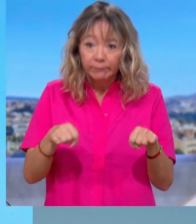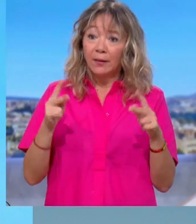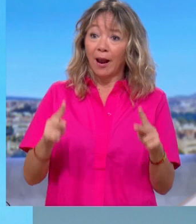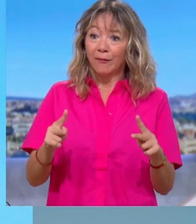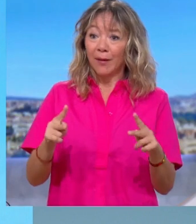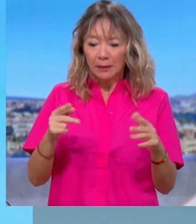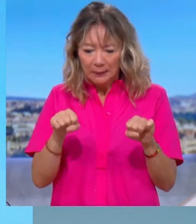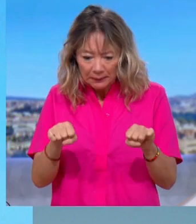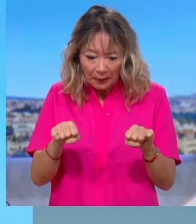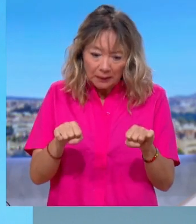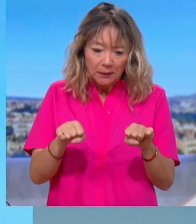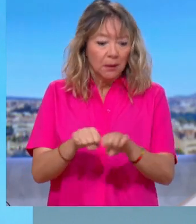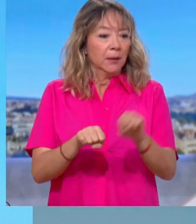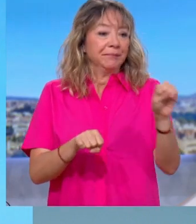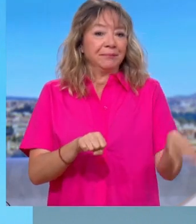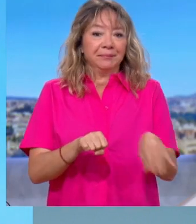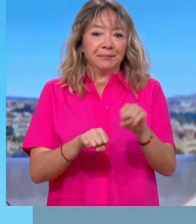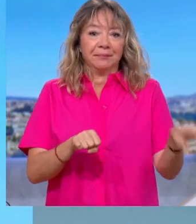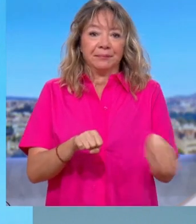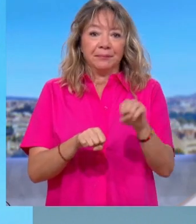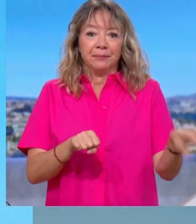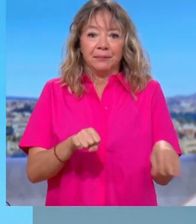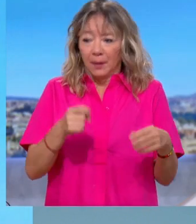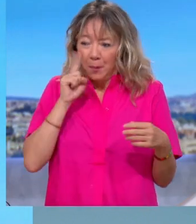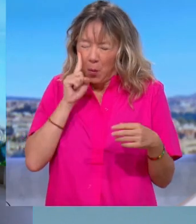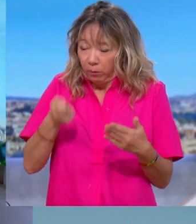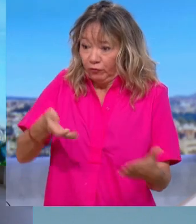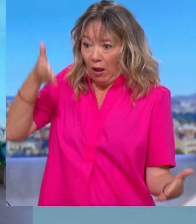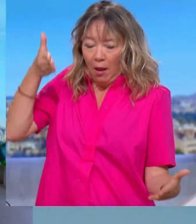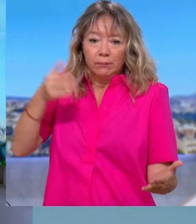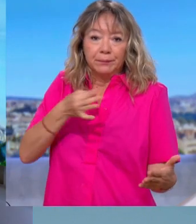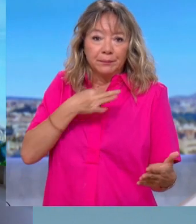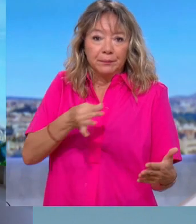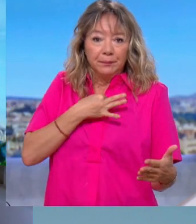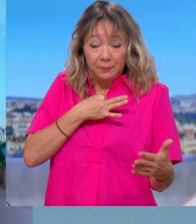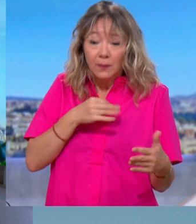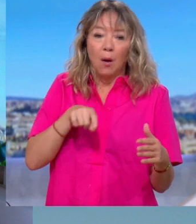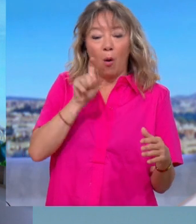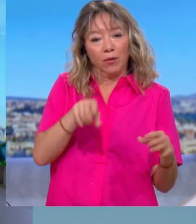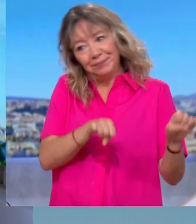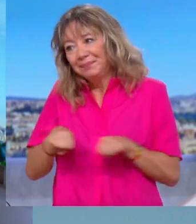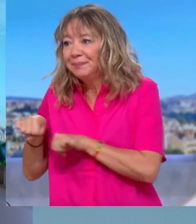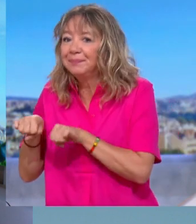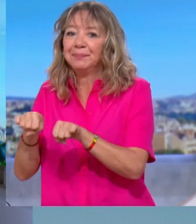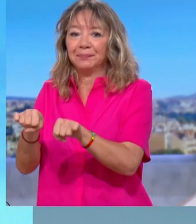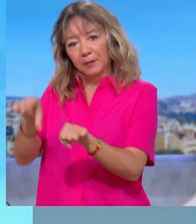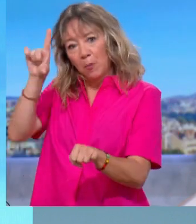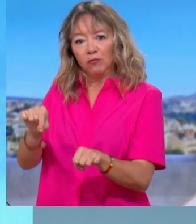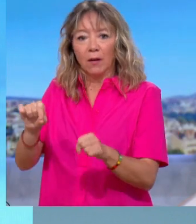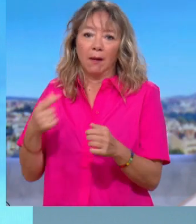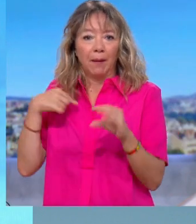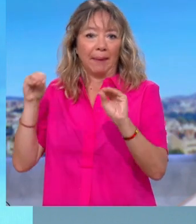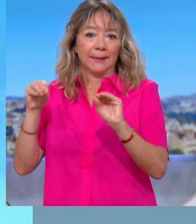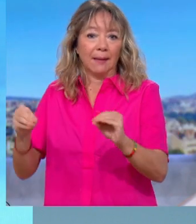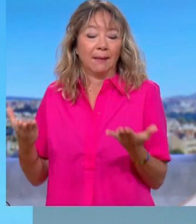caisse, qui, finalement, renoncent à partie de leurs achats, parce qu voient qu'Addition est trop élevée, qui passent du supermarché au discounter, qui se Donc, blocage des prix, qu vous entend